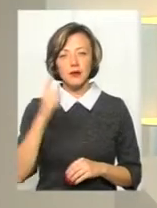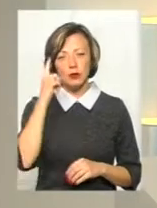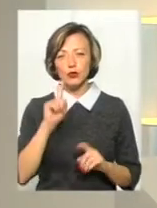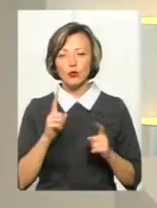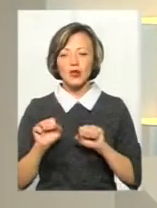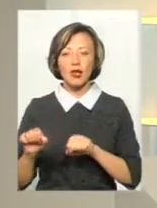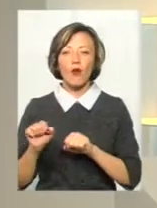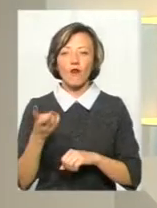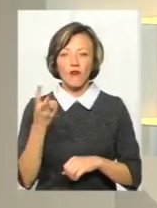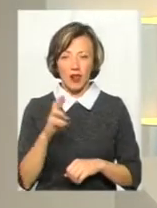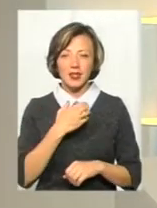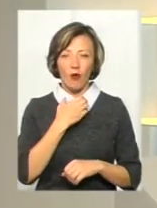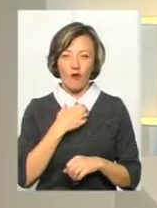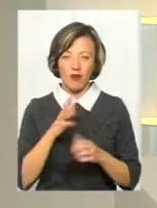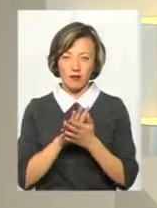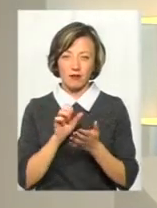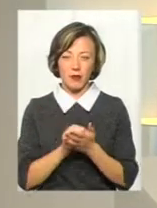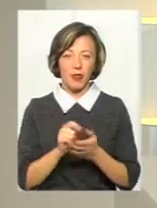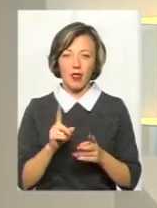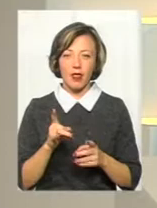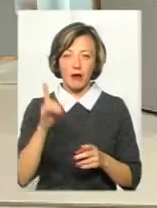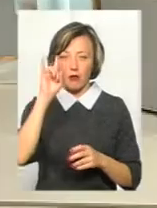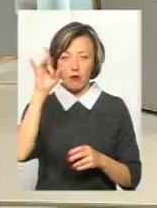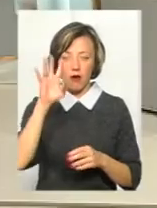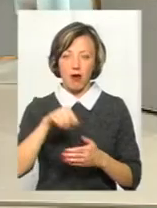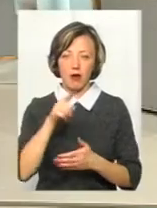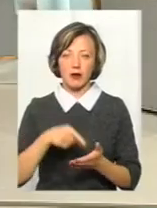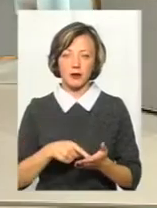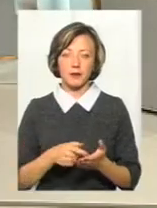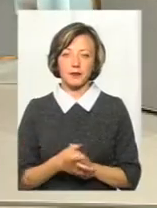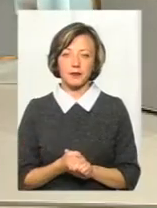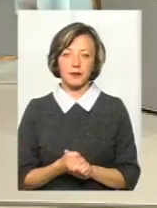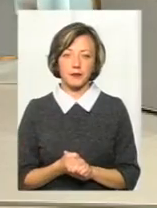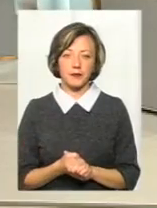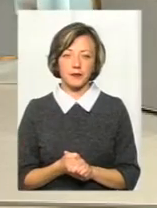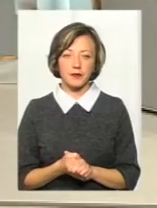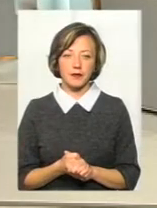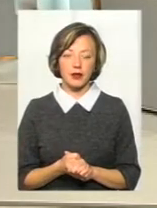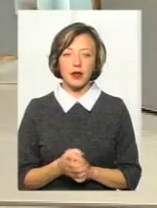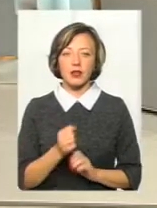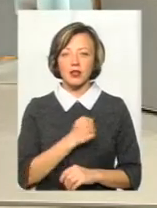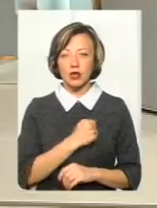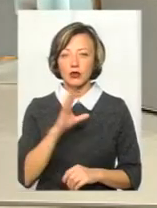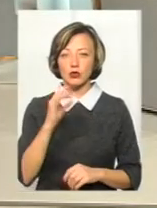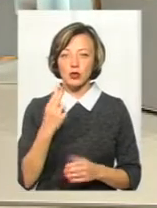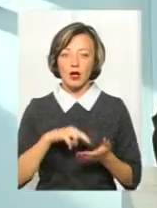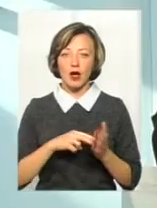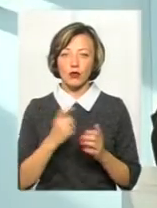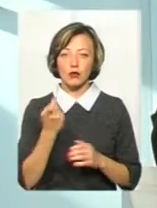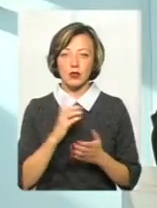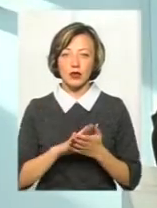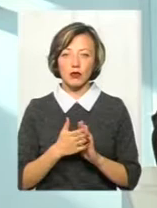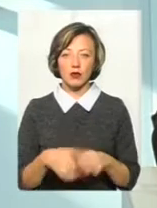користуються великим попитом? Ну, в першу чергу, я думаю, що, на жаль, соціально-економічне становище таке, що